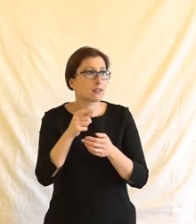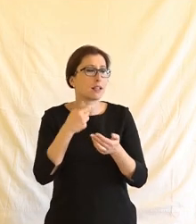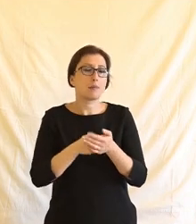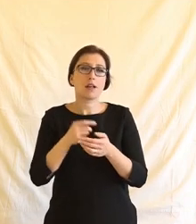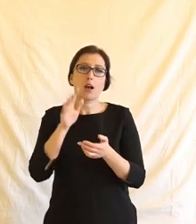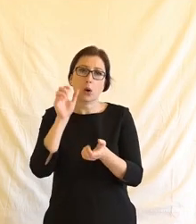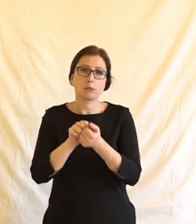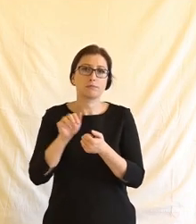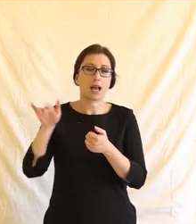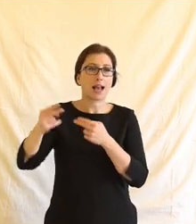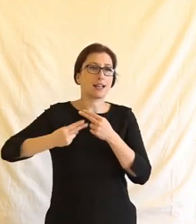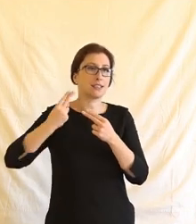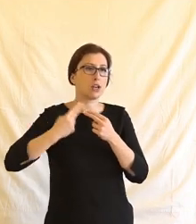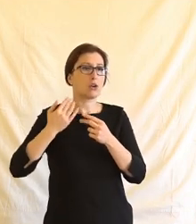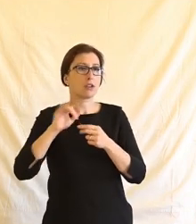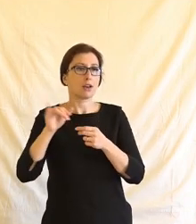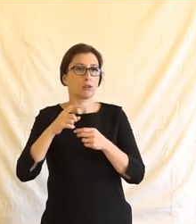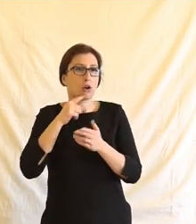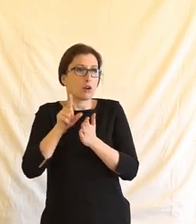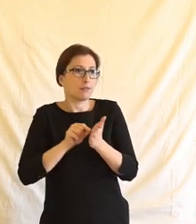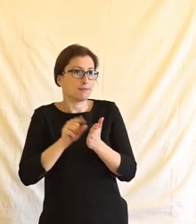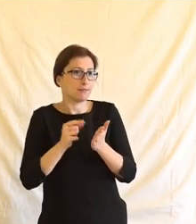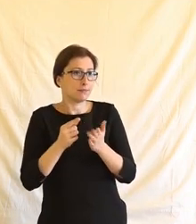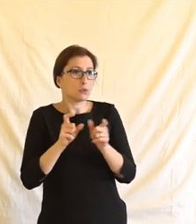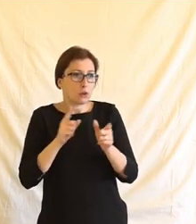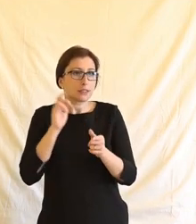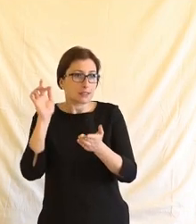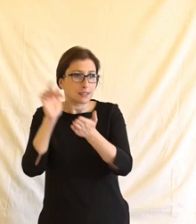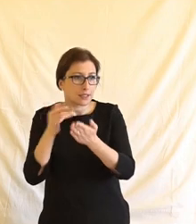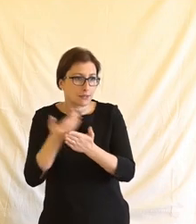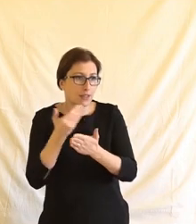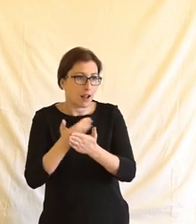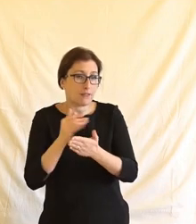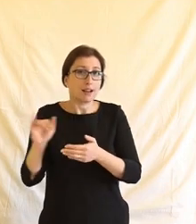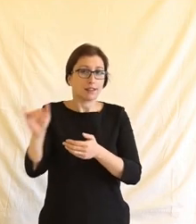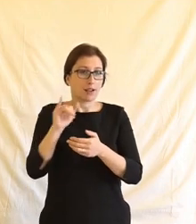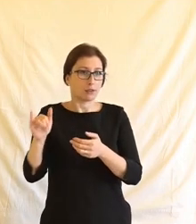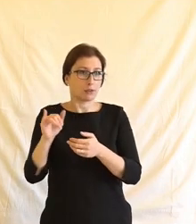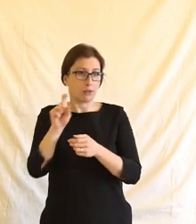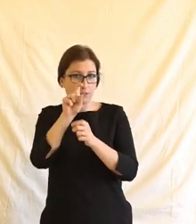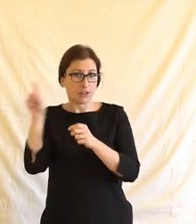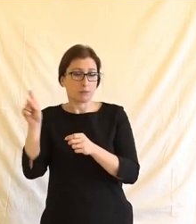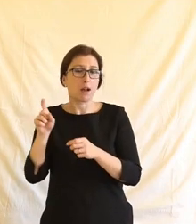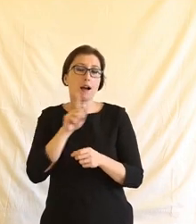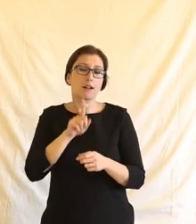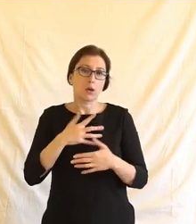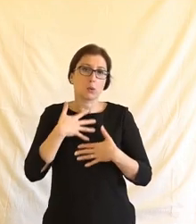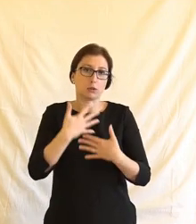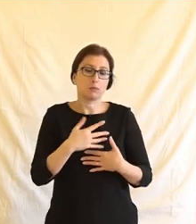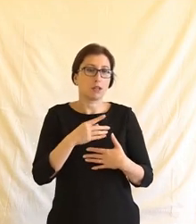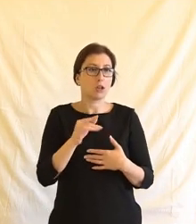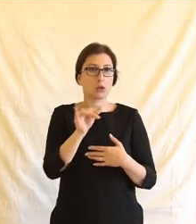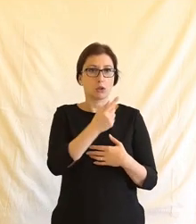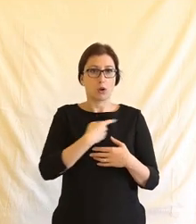prostě je tam riziko a to tam z mého plodu prostě vždycky bude. Nemůžeme, nejsme schopni se zbavit. Na druhou stranu ruku na srdce. Kdo z nás